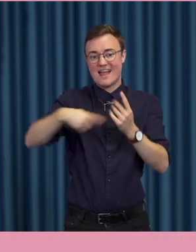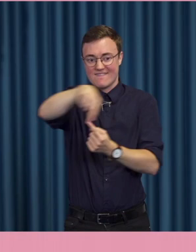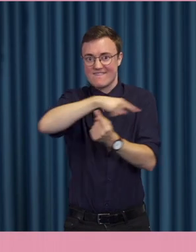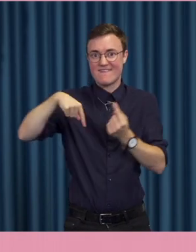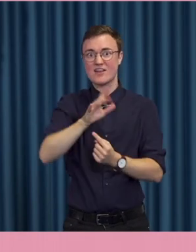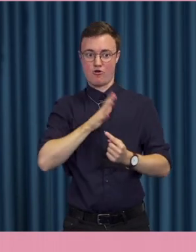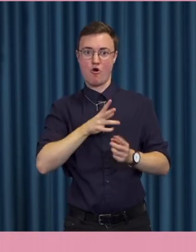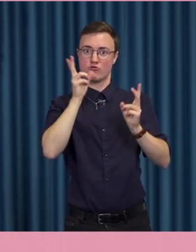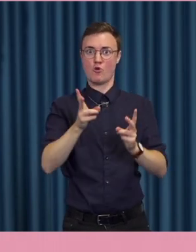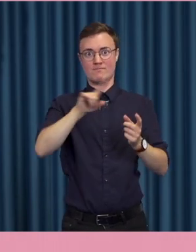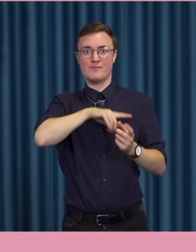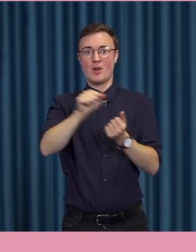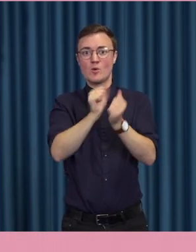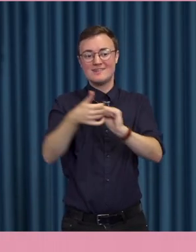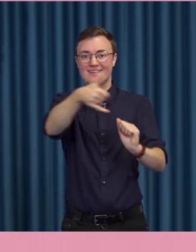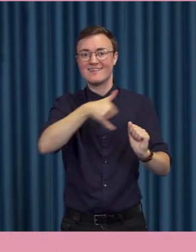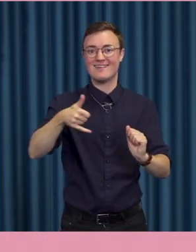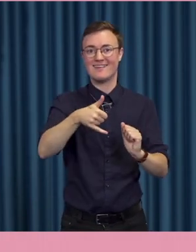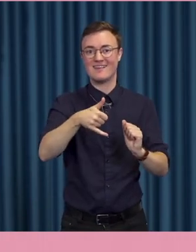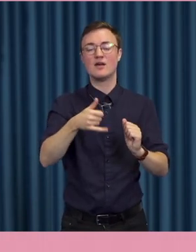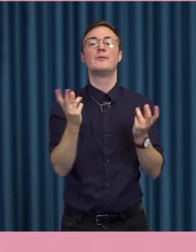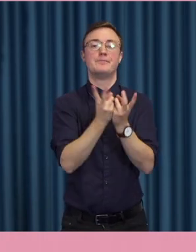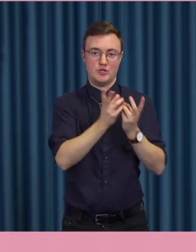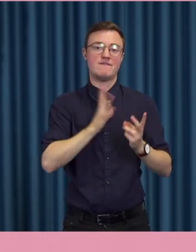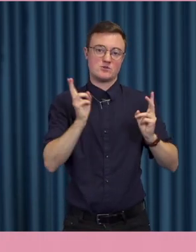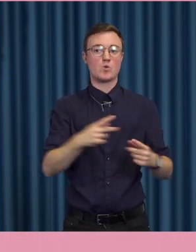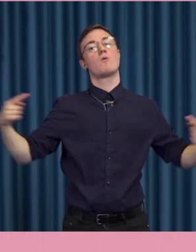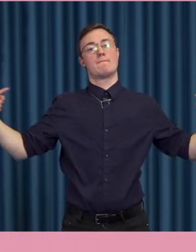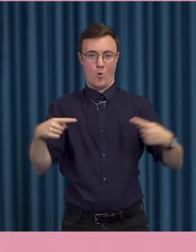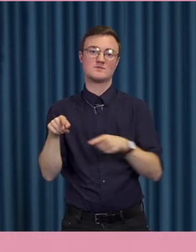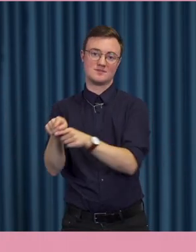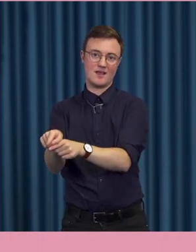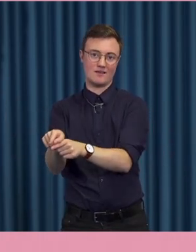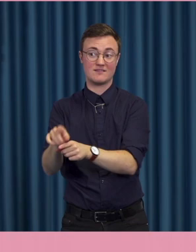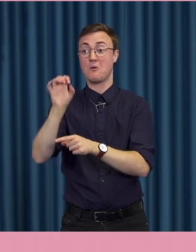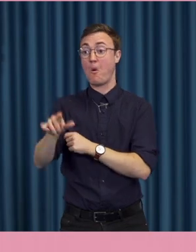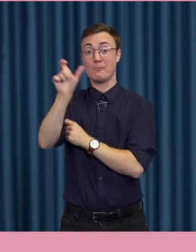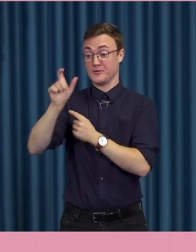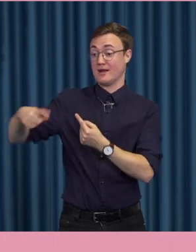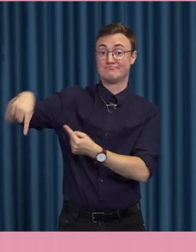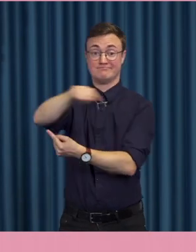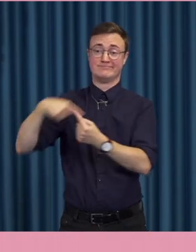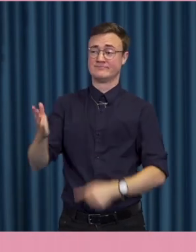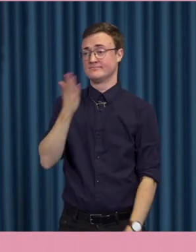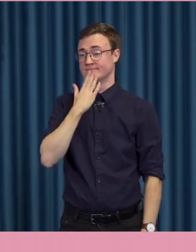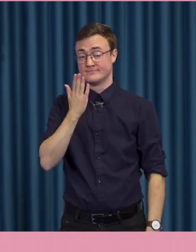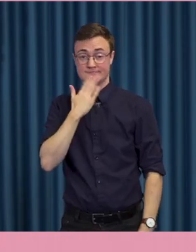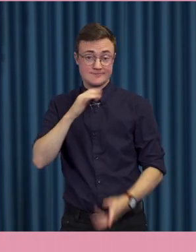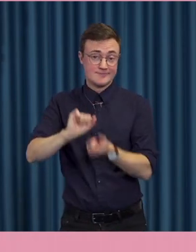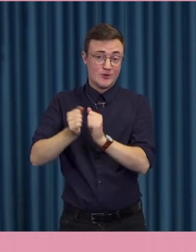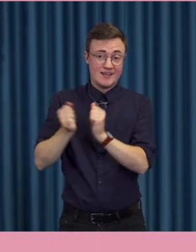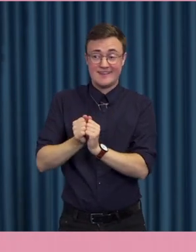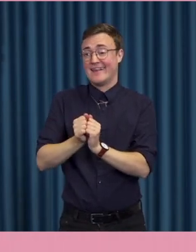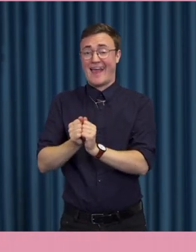typen av impulser man får. Men motsatt borde det också kunna gå åt andra hållet. Om folk runt omkring en i ens nätverk är